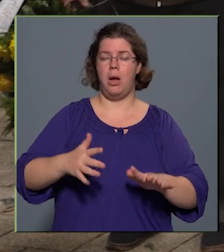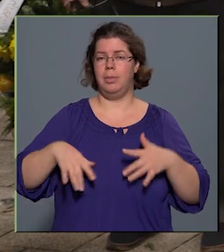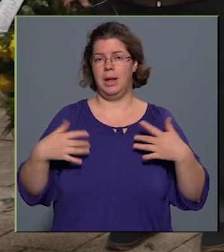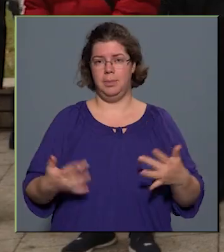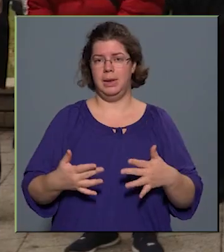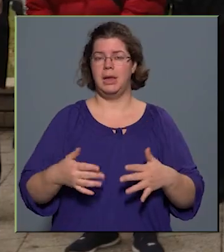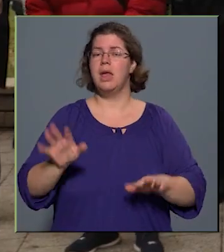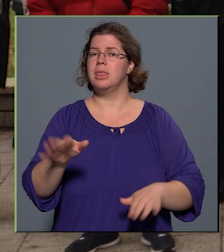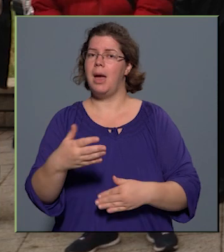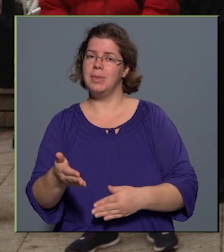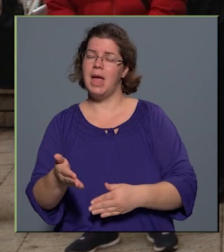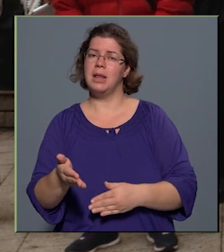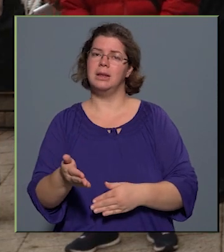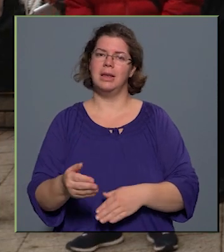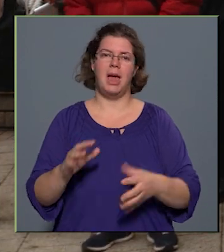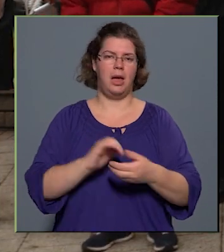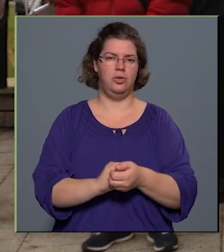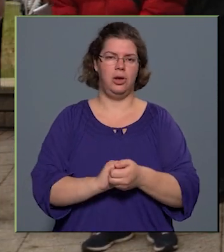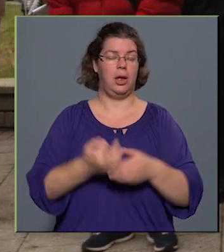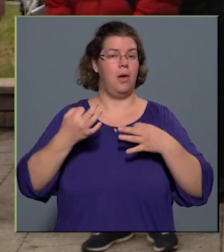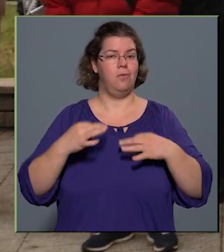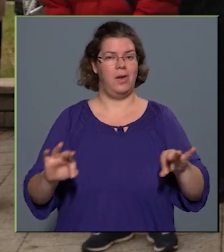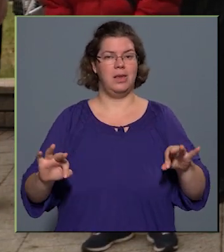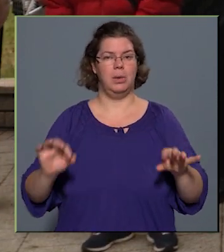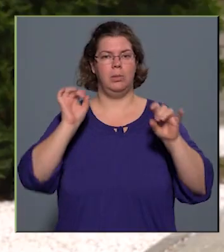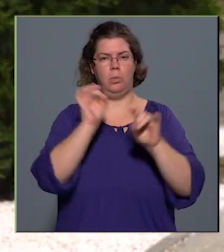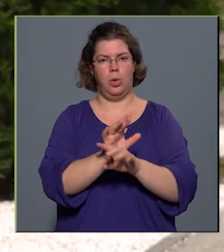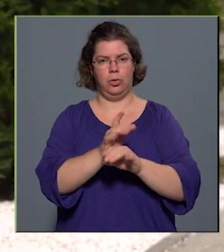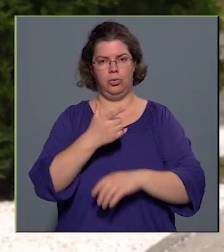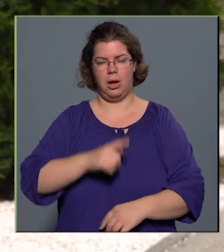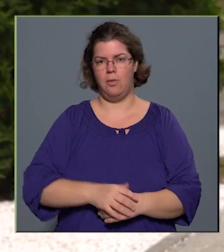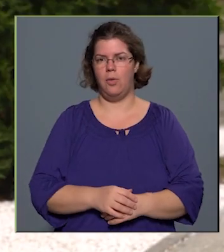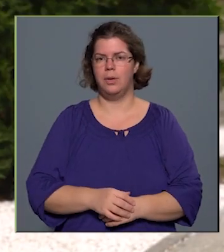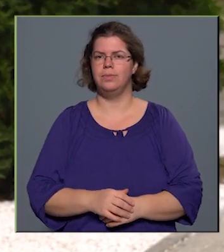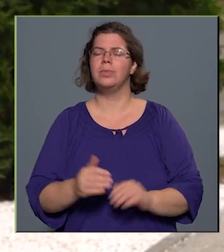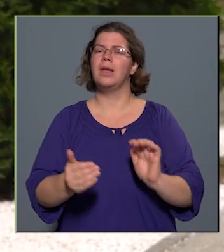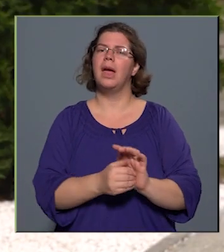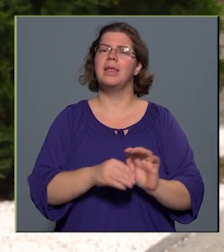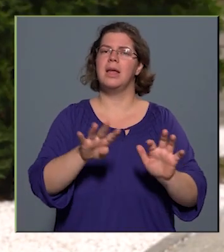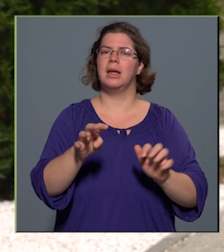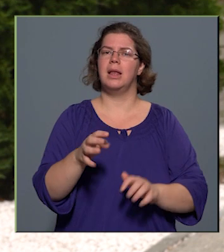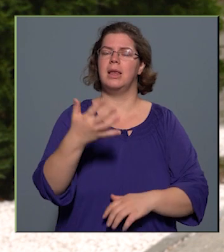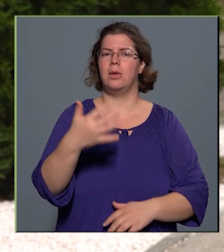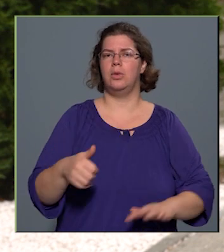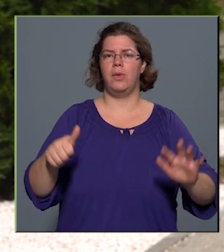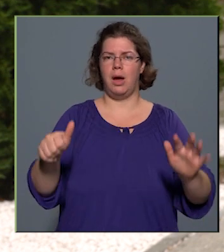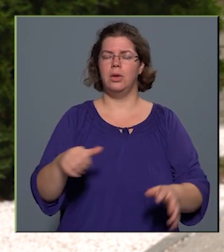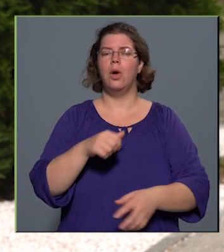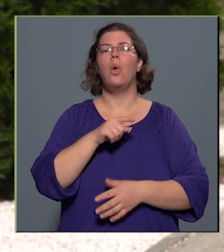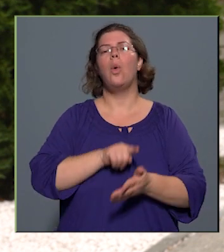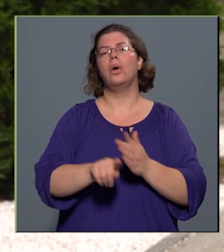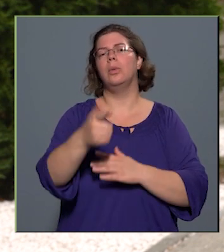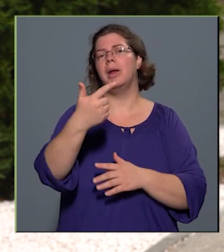nemzeti egység és a felszabadultság boldogsága volt. 1956. Október 23